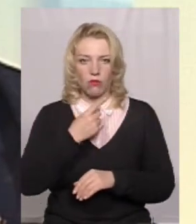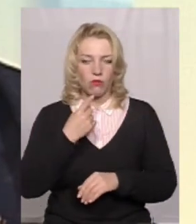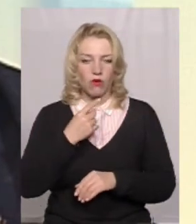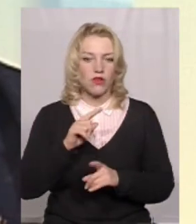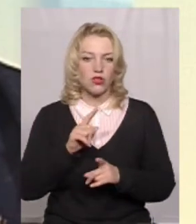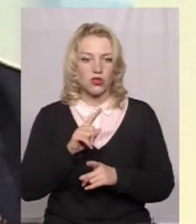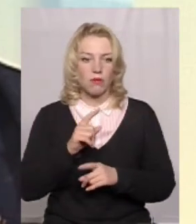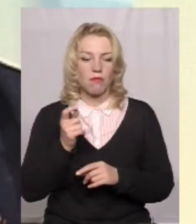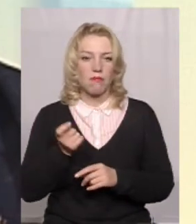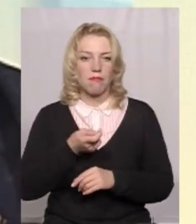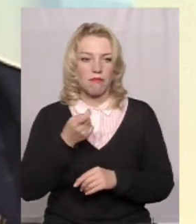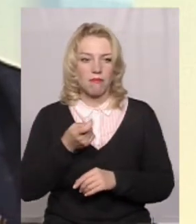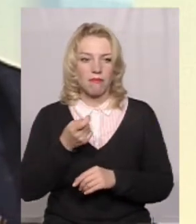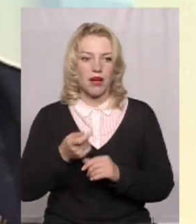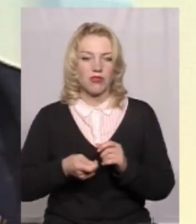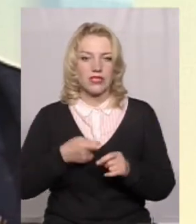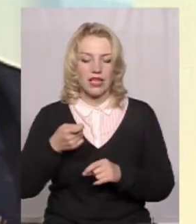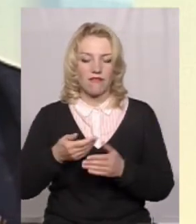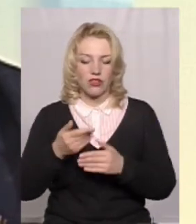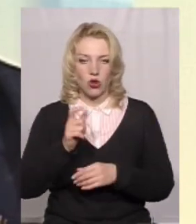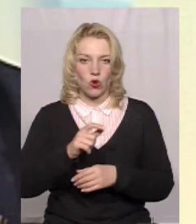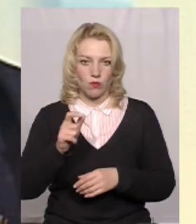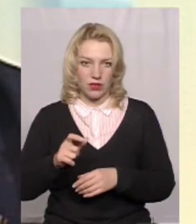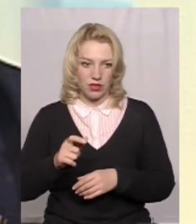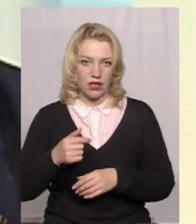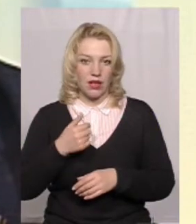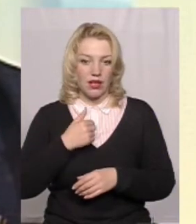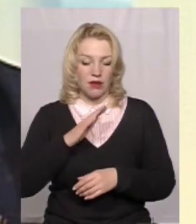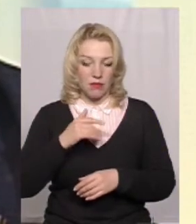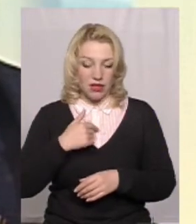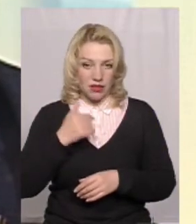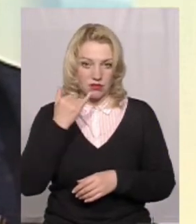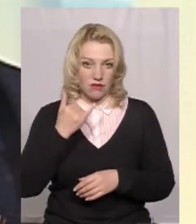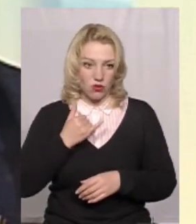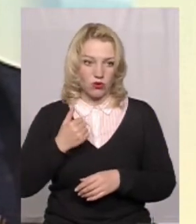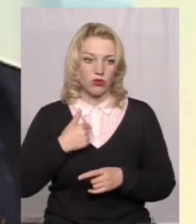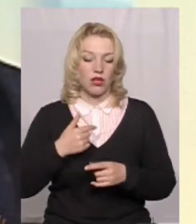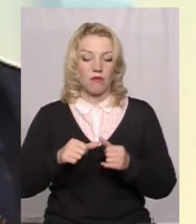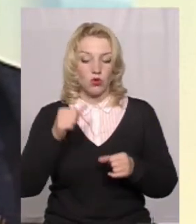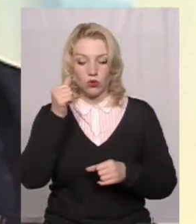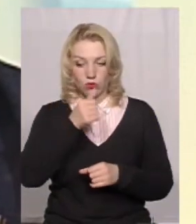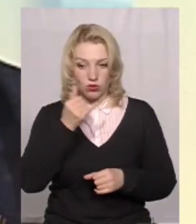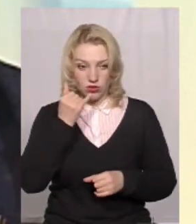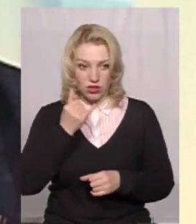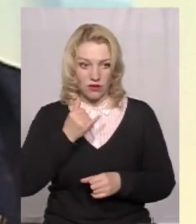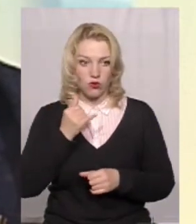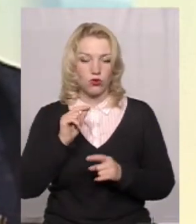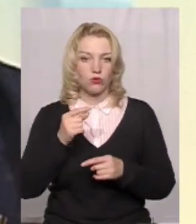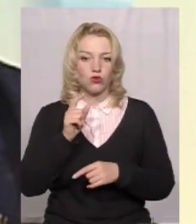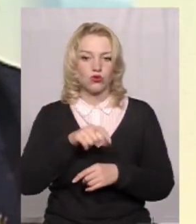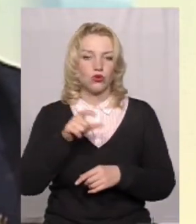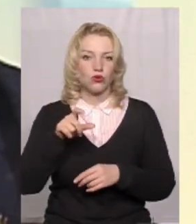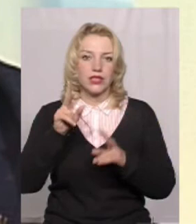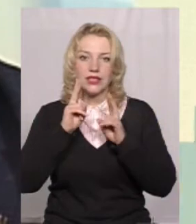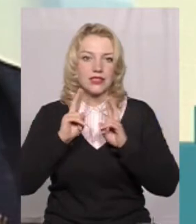що мало заявок від громадян, от мені, до речі, телефонують. І в цьому році, і минулого року телефонують. Бо люди